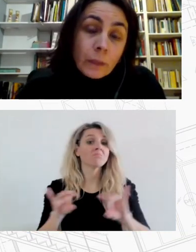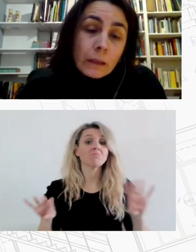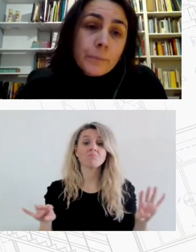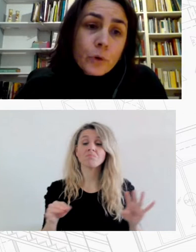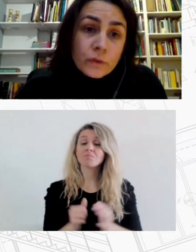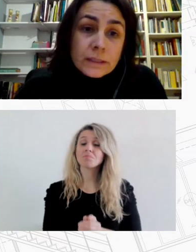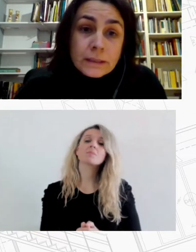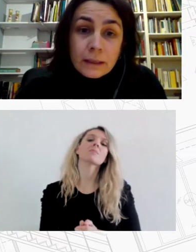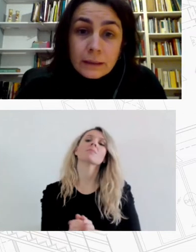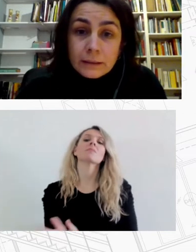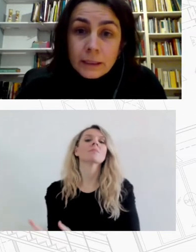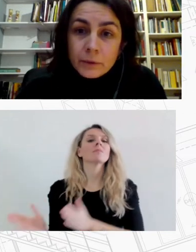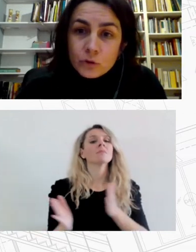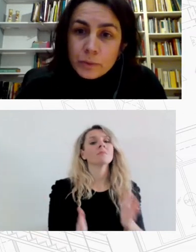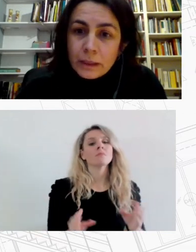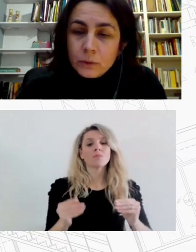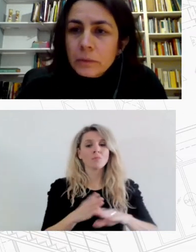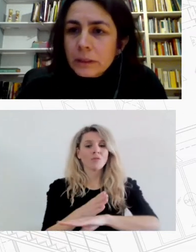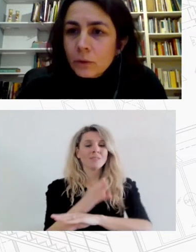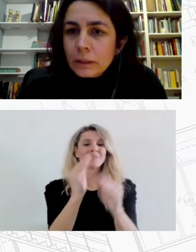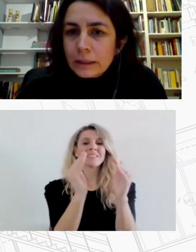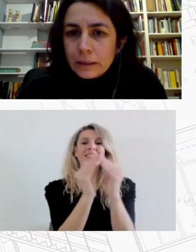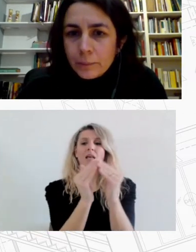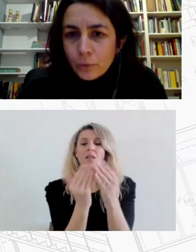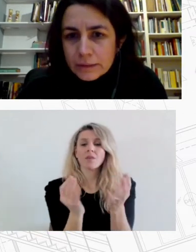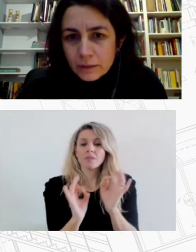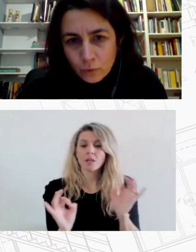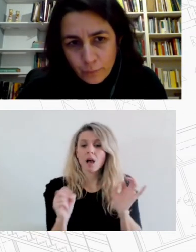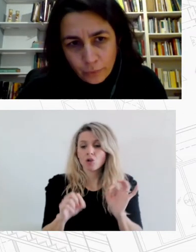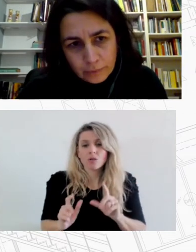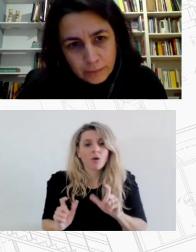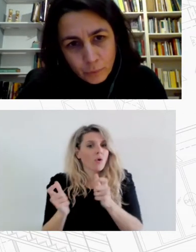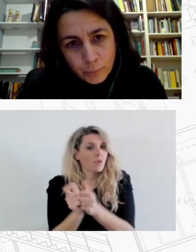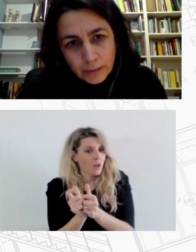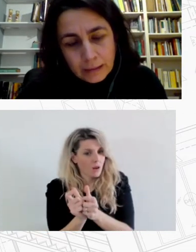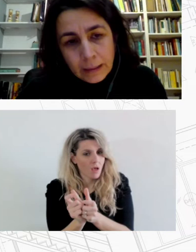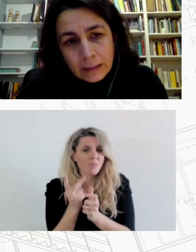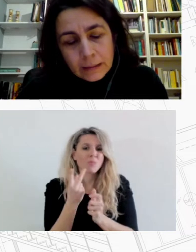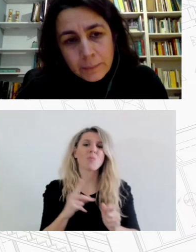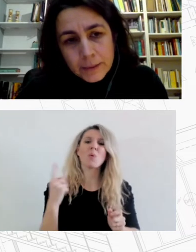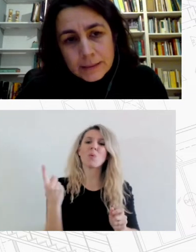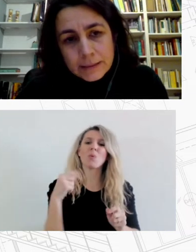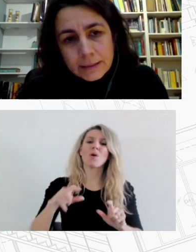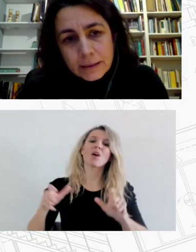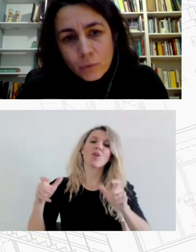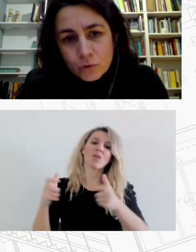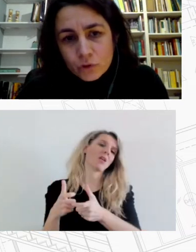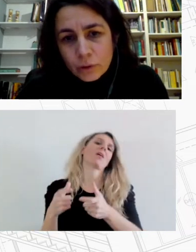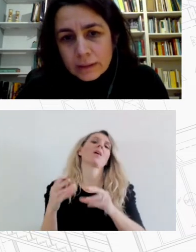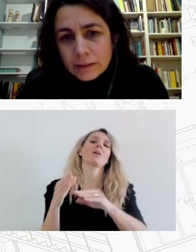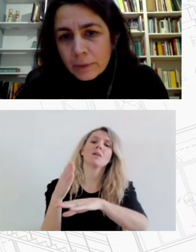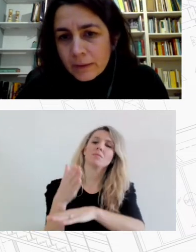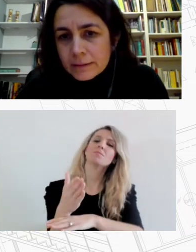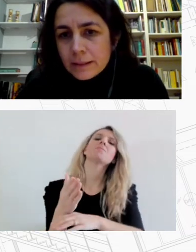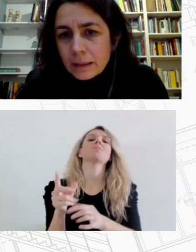η πρόσβαση στη στέγη είναι αντιληπτή ως μια ατομική οικογενειακή υπόθεση αυτό υπόθηκε και πιο πριν και επίσης οι δημόσιες